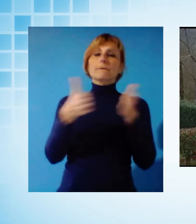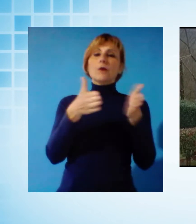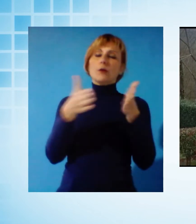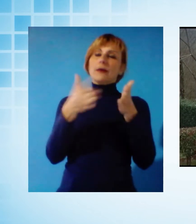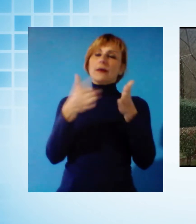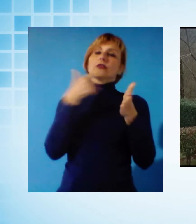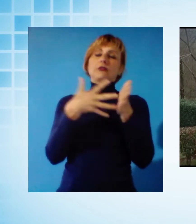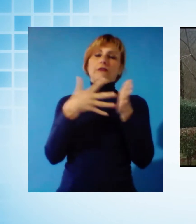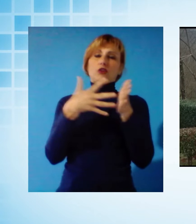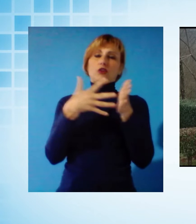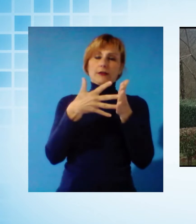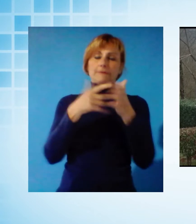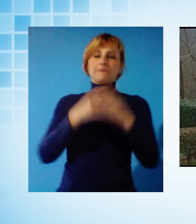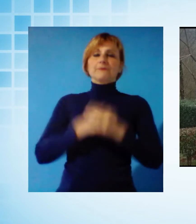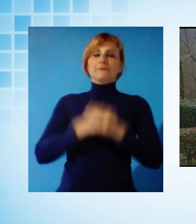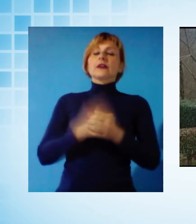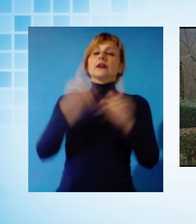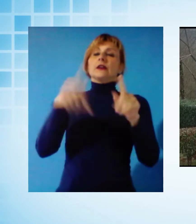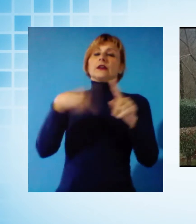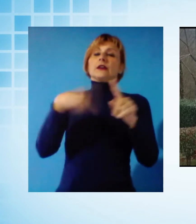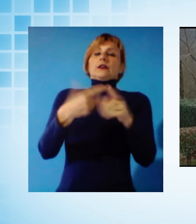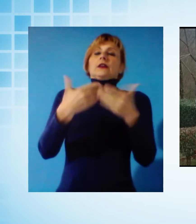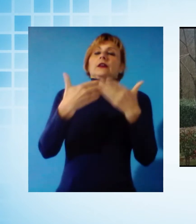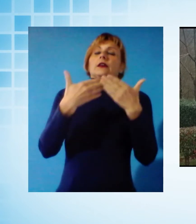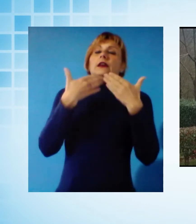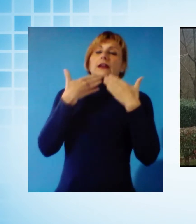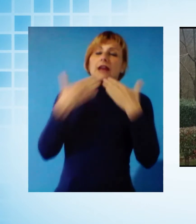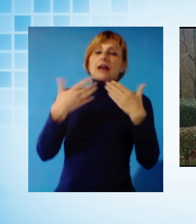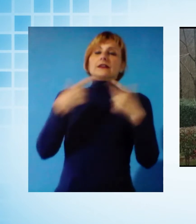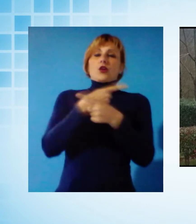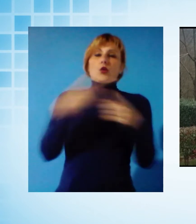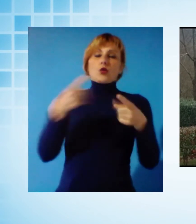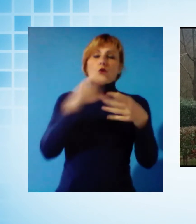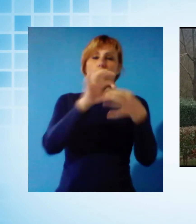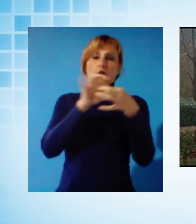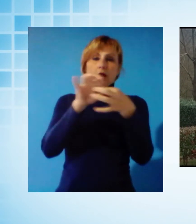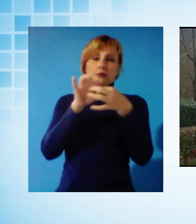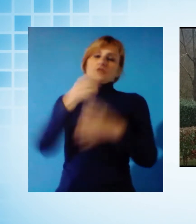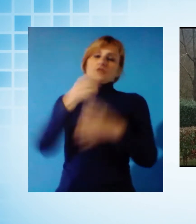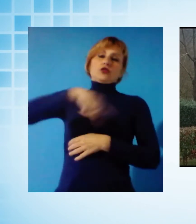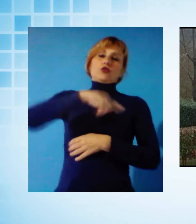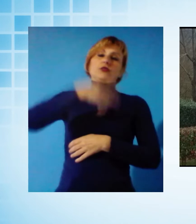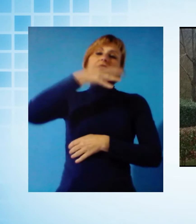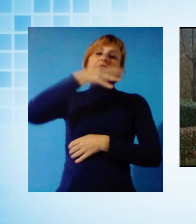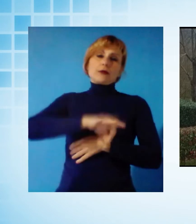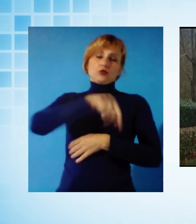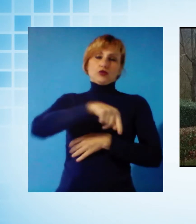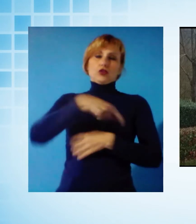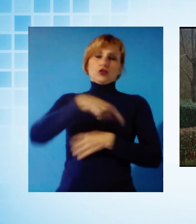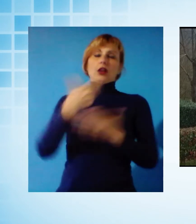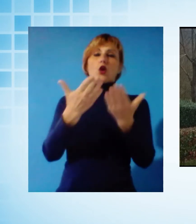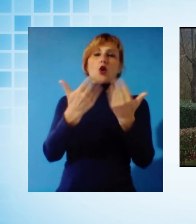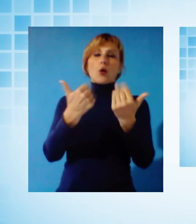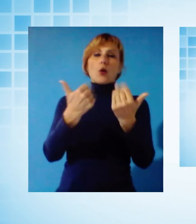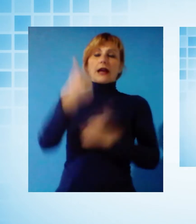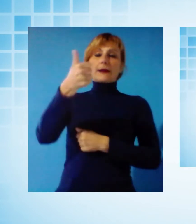Inoltre, ringrazio anche perché, grazie anche alla loro collaborazione, siamo riusciti a comprare mille tute